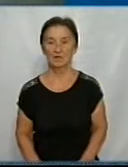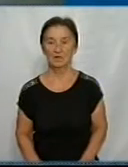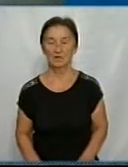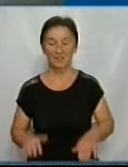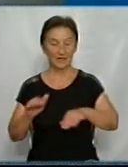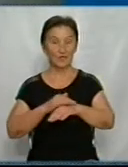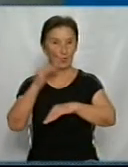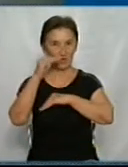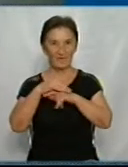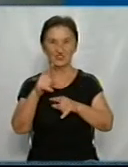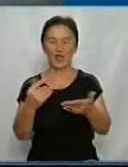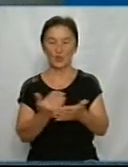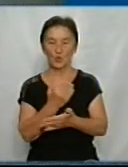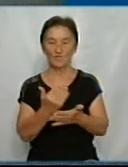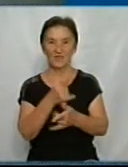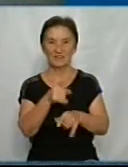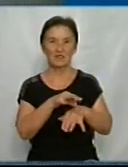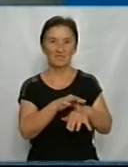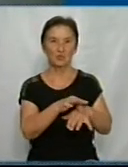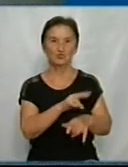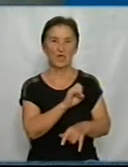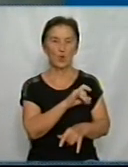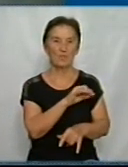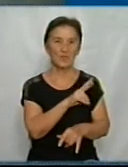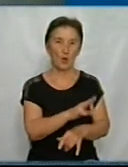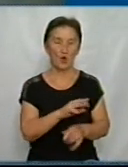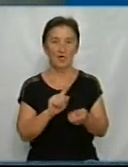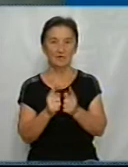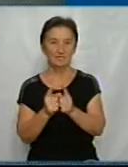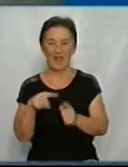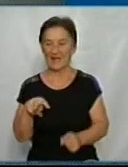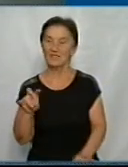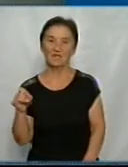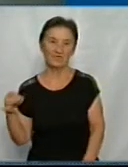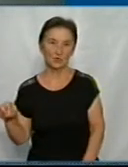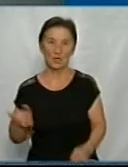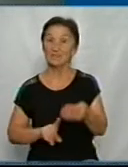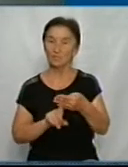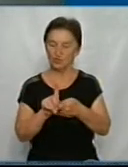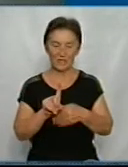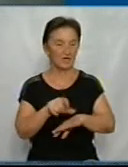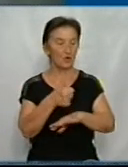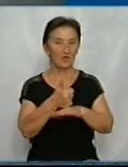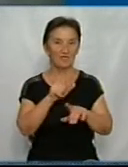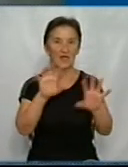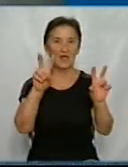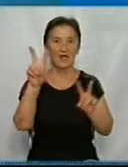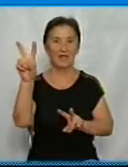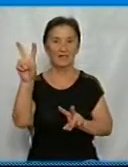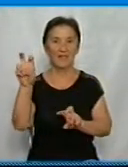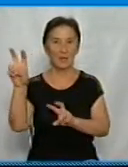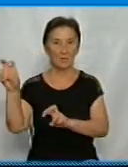Добрий вечір, в ефірі новини в студії. Ірина Науменко, сурдопереклад Лілія Савицької. Спочатку про голоні теми, коротко.